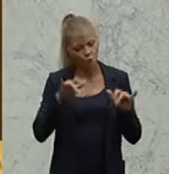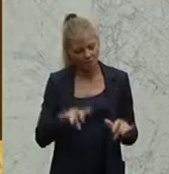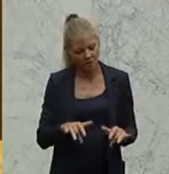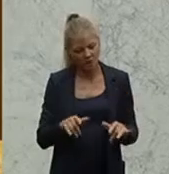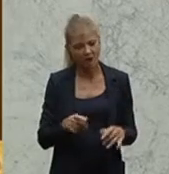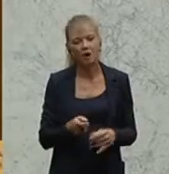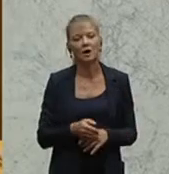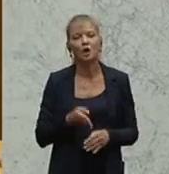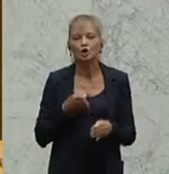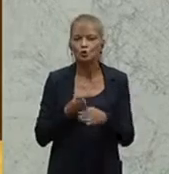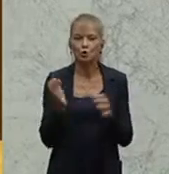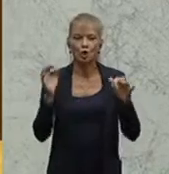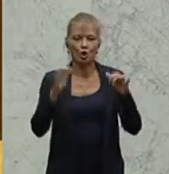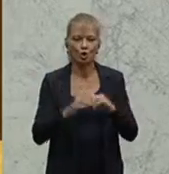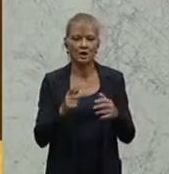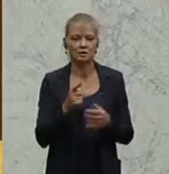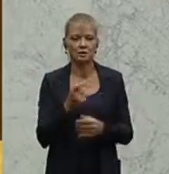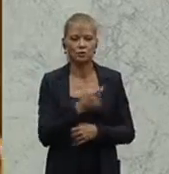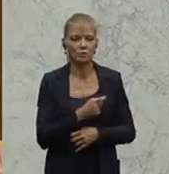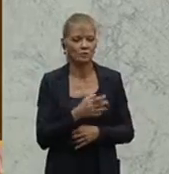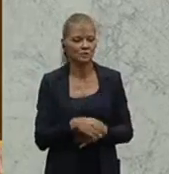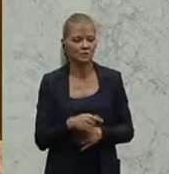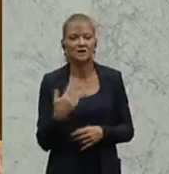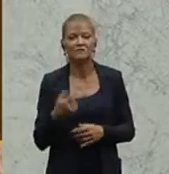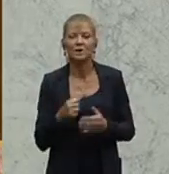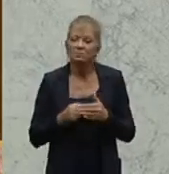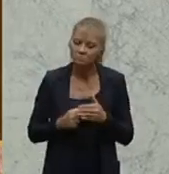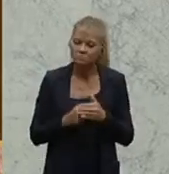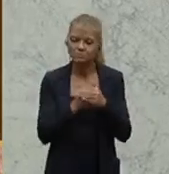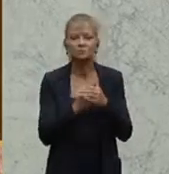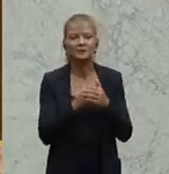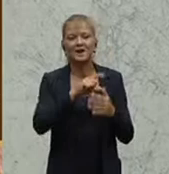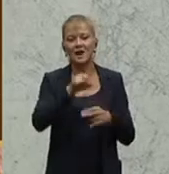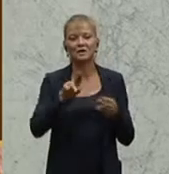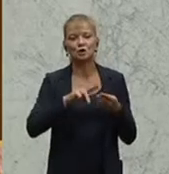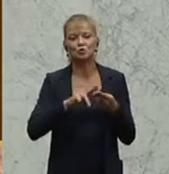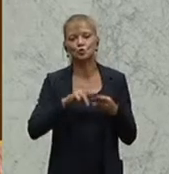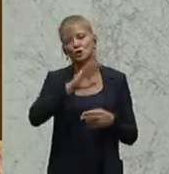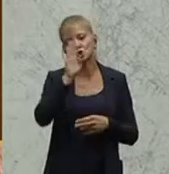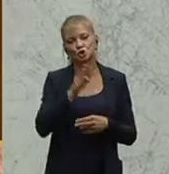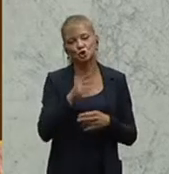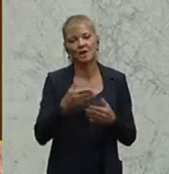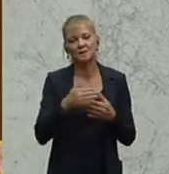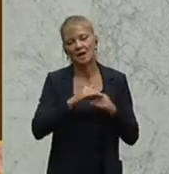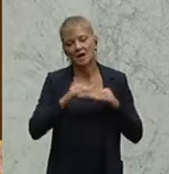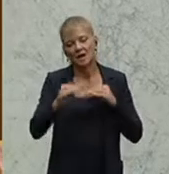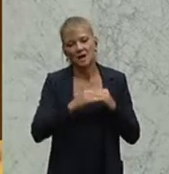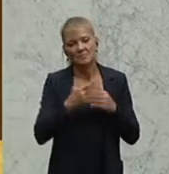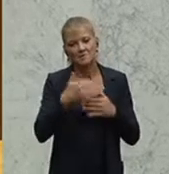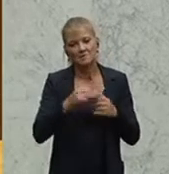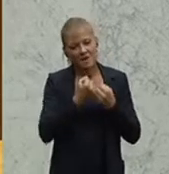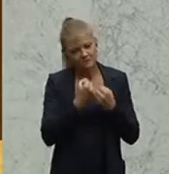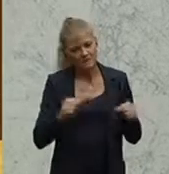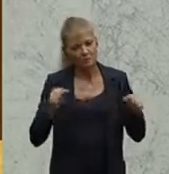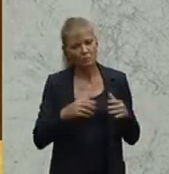werden eine Stärkung der demokratischen Instrumente auf Landes und Stadtebene verfassungsmäßig die Tür öffnen. Wir